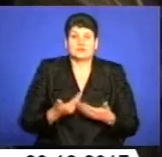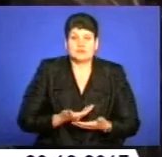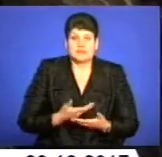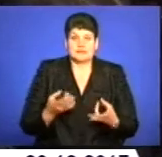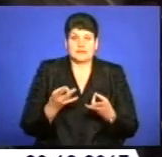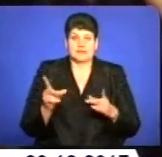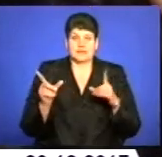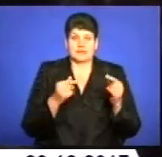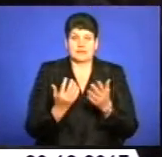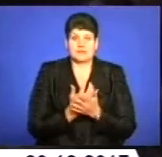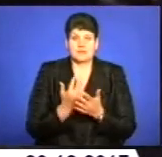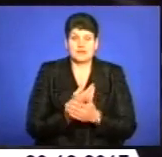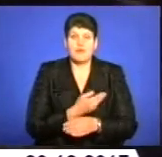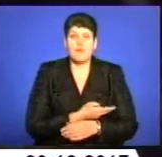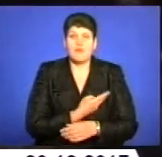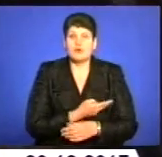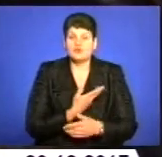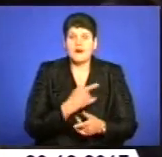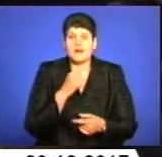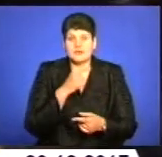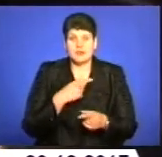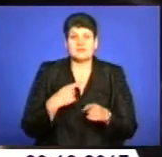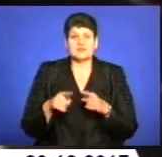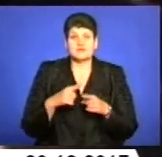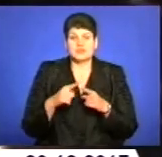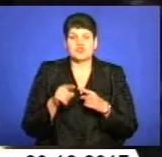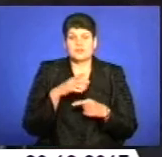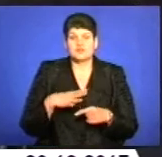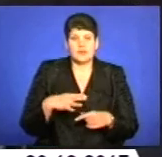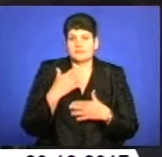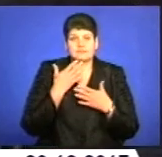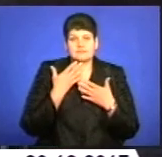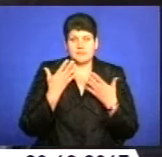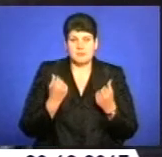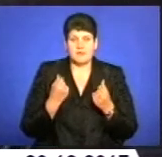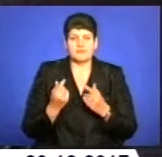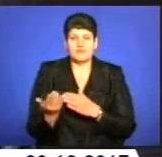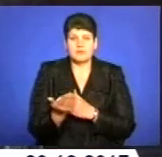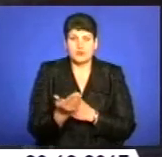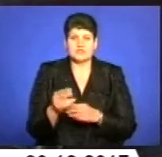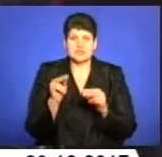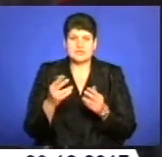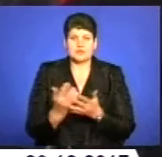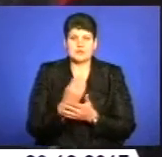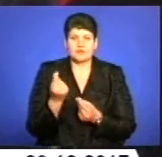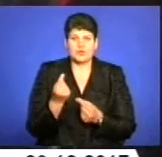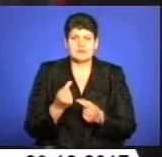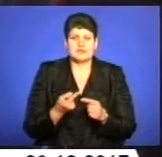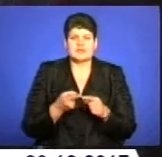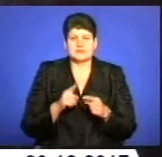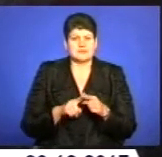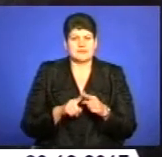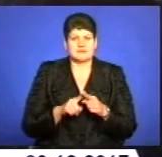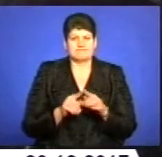доведеться їхати на заробітки до Польщі. Але і там їх швидше за все не чекають. Випрошувати чесно зароблені гроші насправді дуже принизливо,